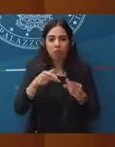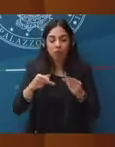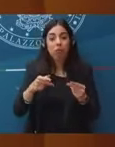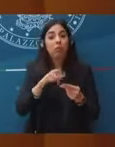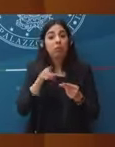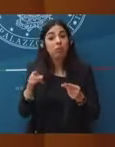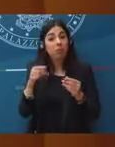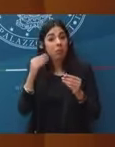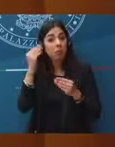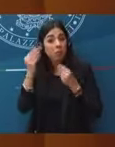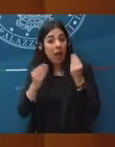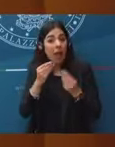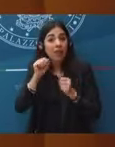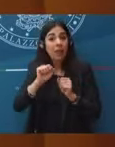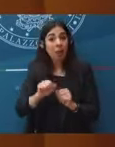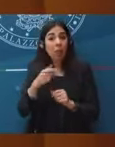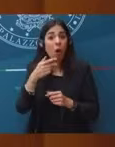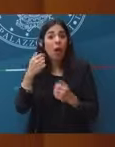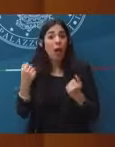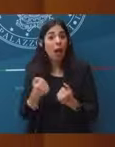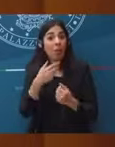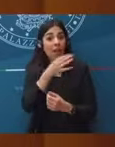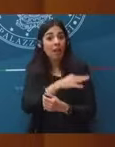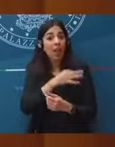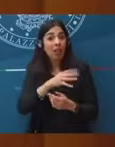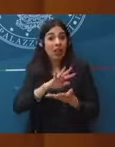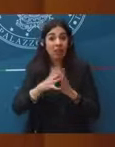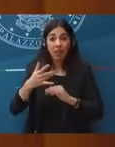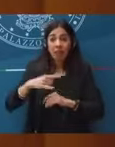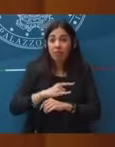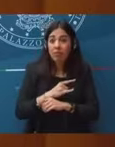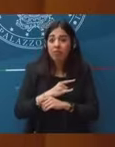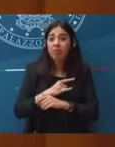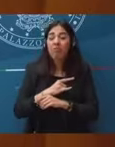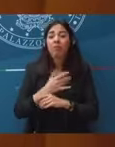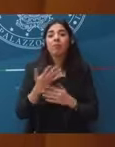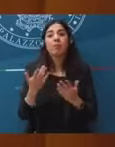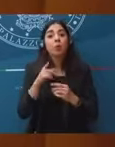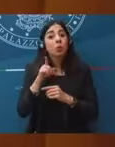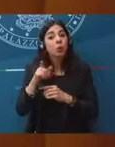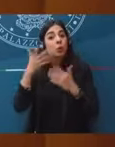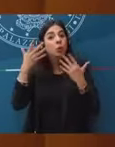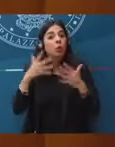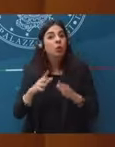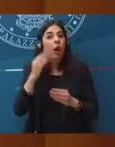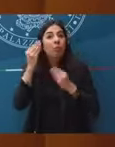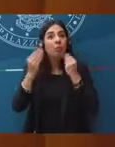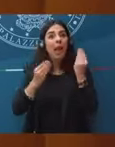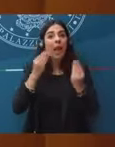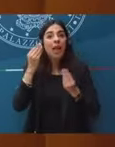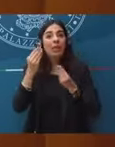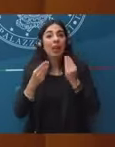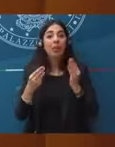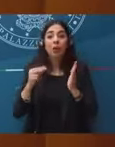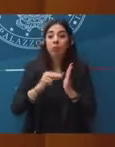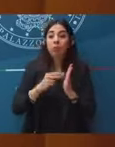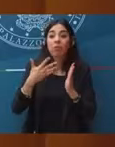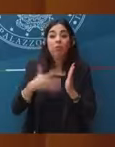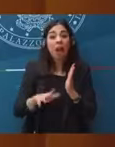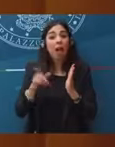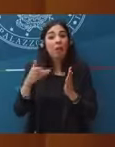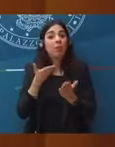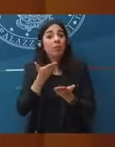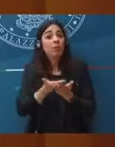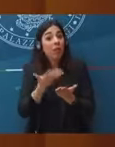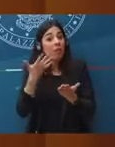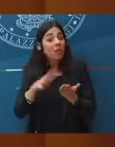campagna di vaccinazione. se lei personalmente ha già programmato, insomma, ha già fatto